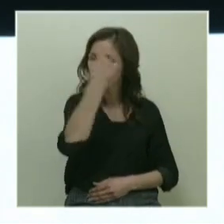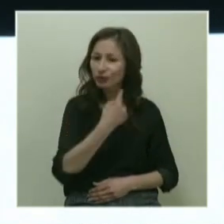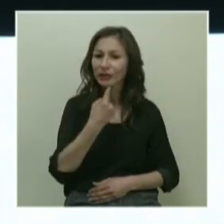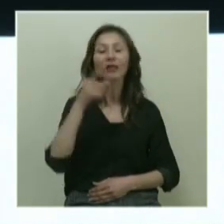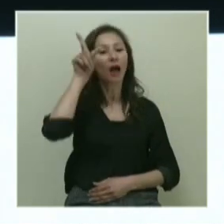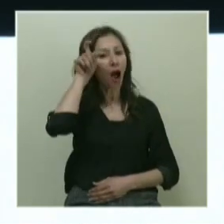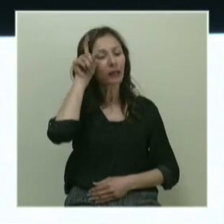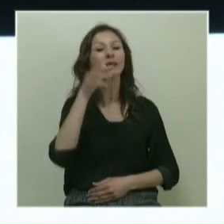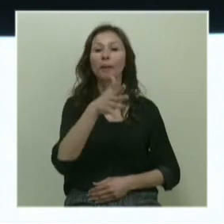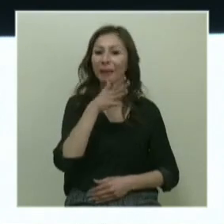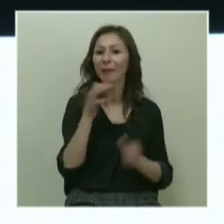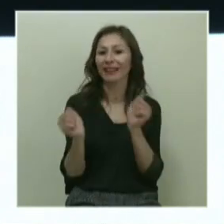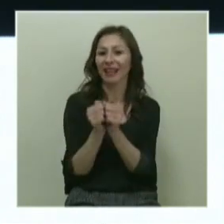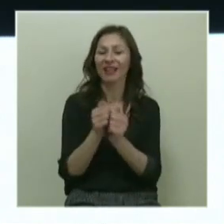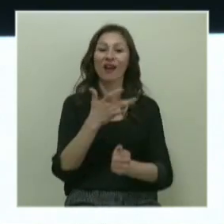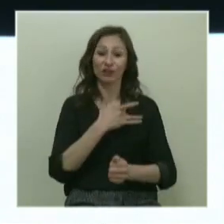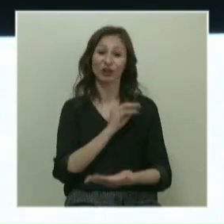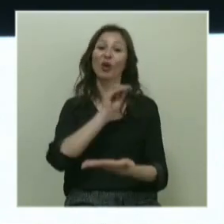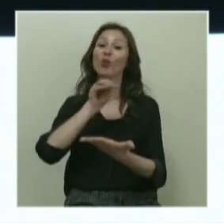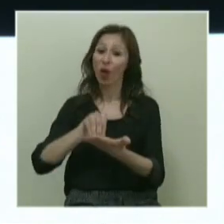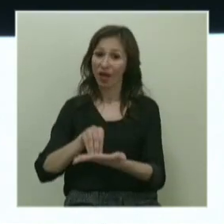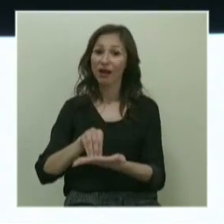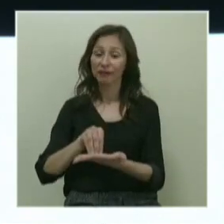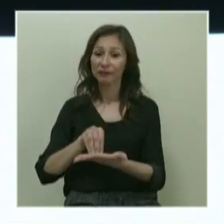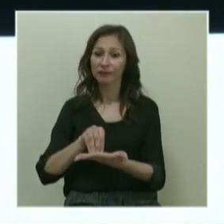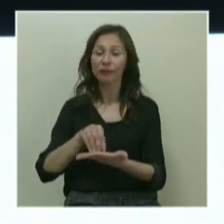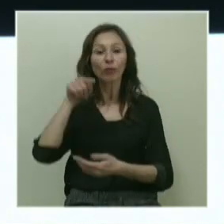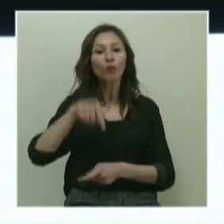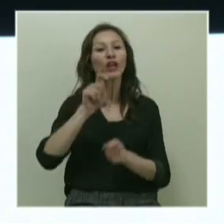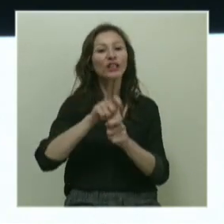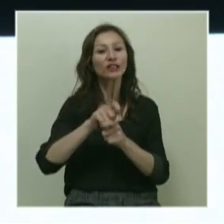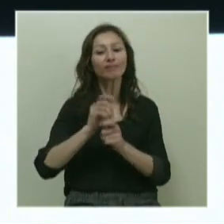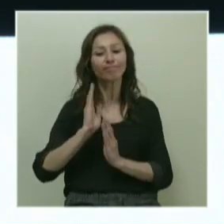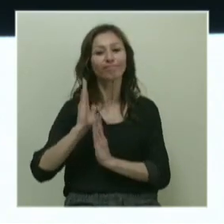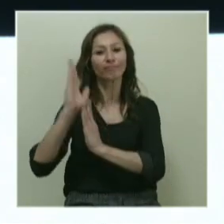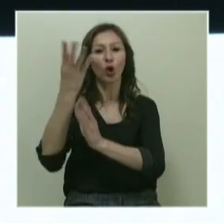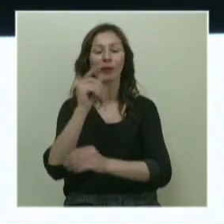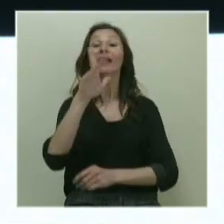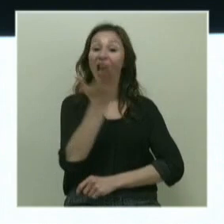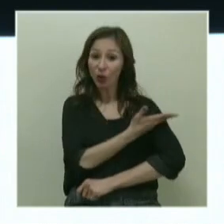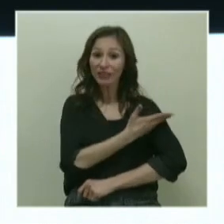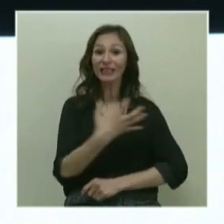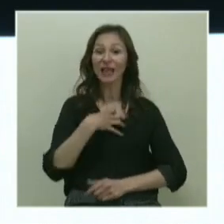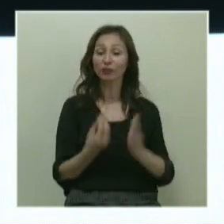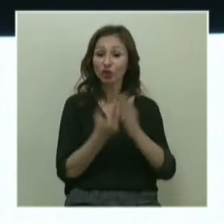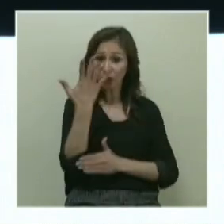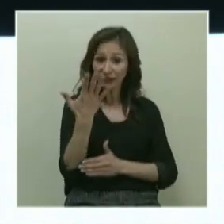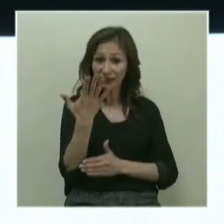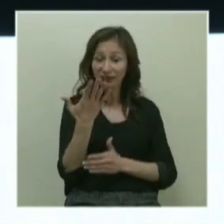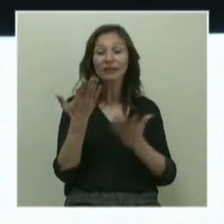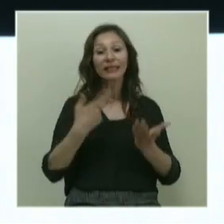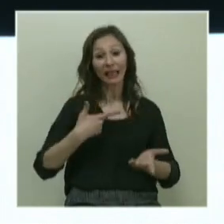aklın ve bilimin yanına vicdanı koyarak bu işi götürmemiz lazım. Ya ülkenize sahip çıkacaksınız,